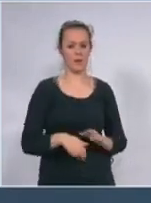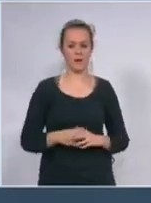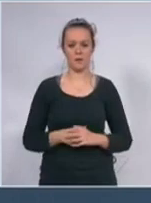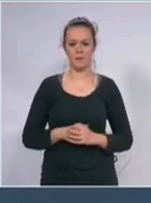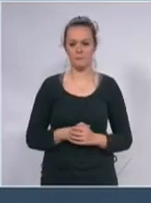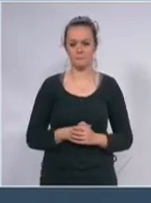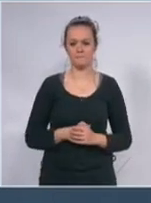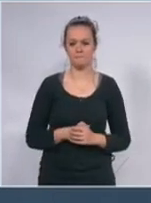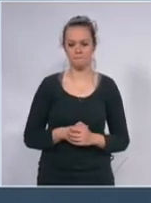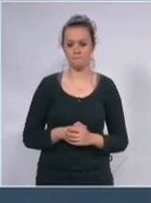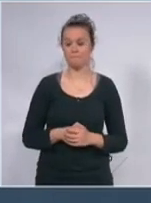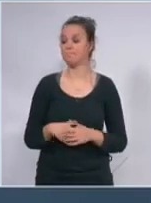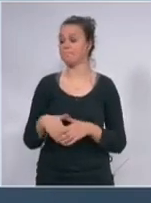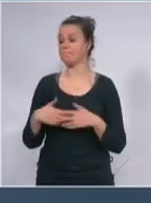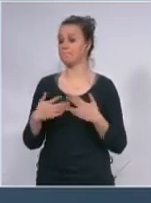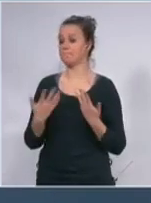dakle